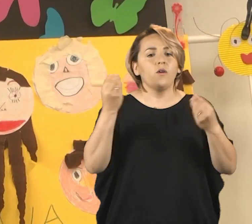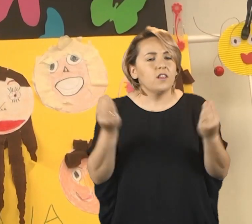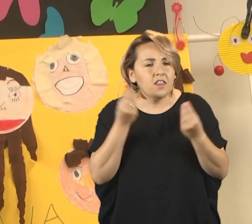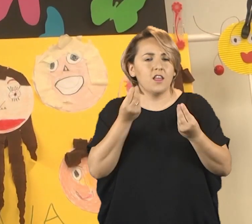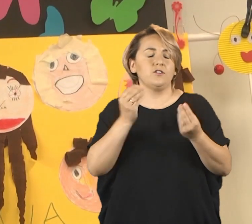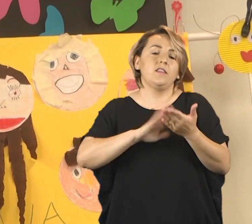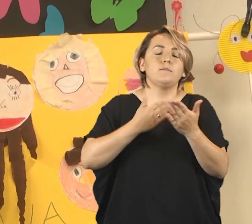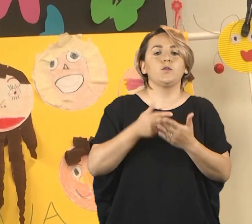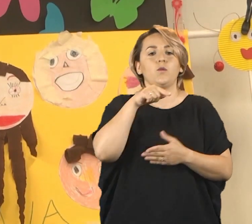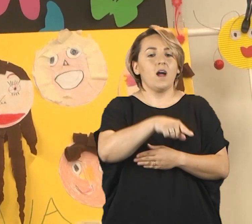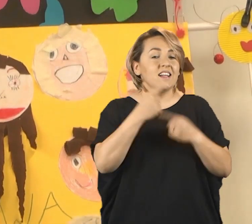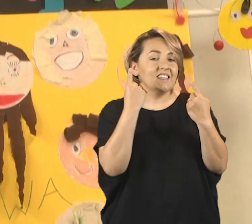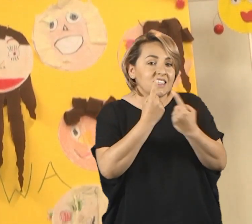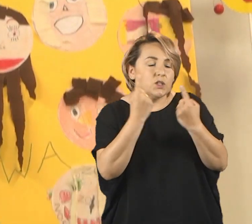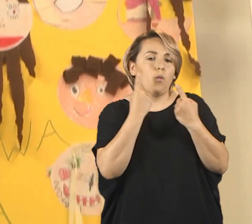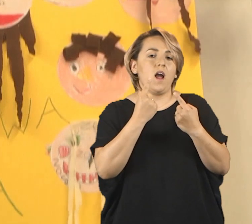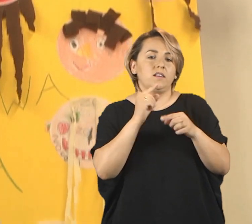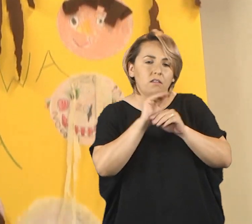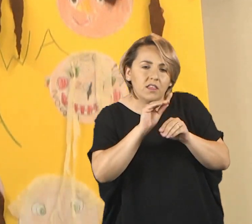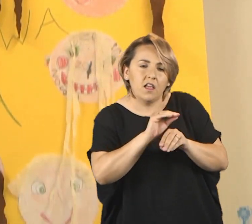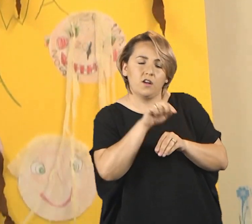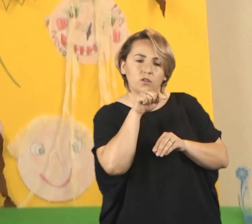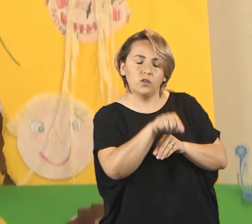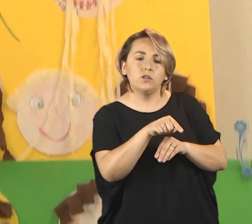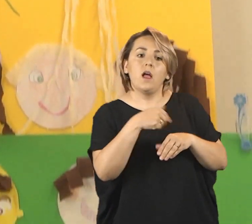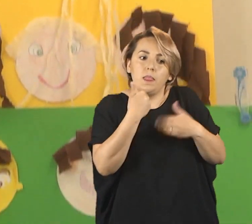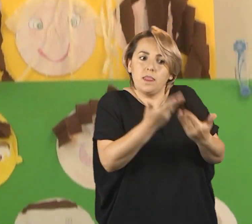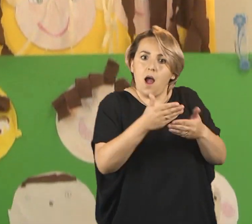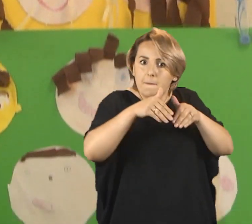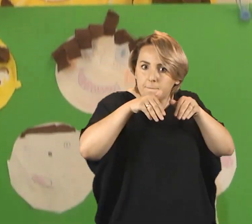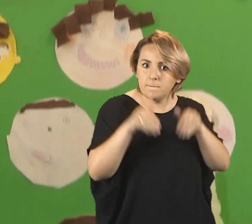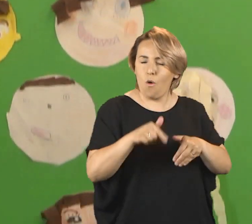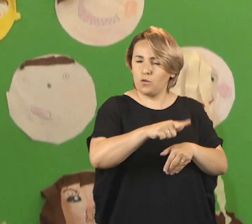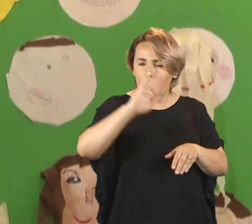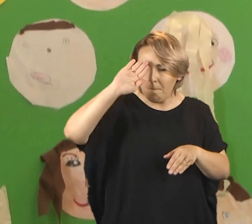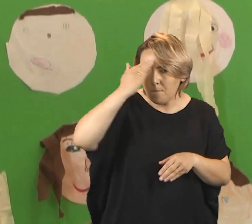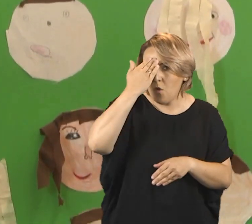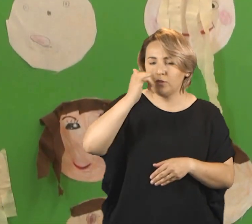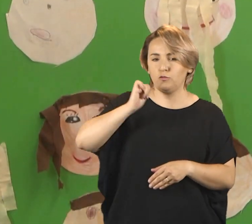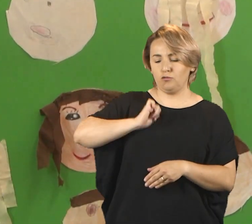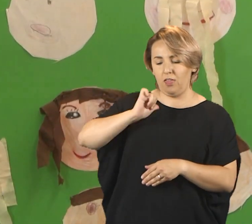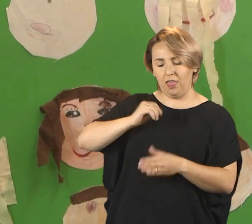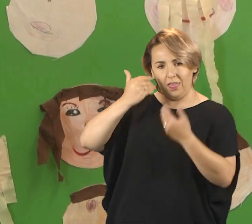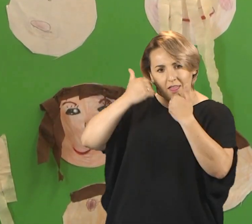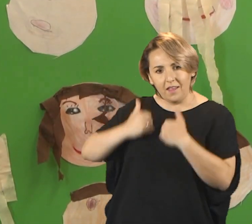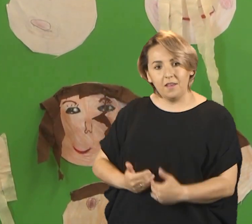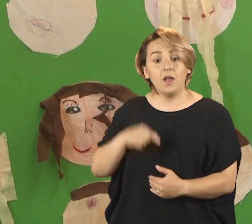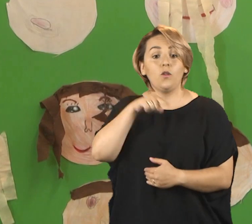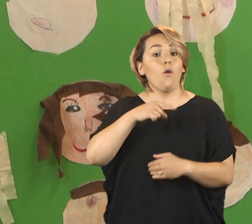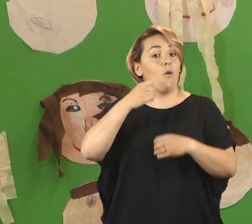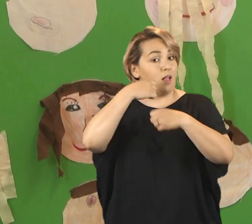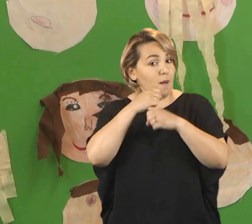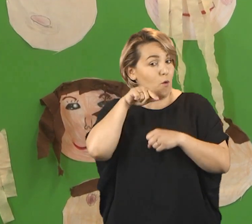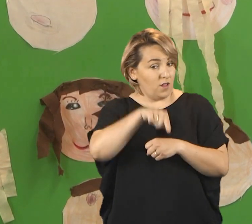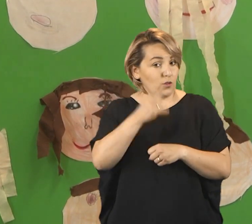wszystkim kreowaniu takich sytuacji dydaktycznych, które umożliwia mu poznanie samego siebie, bo w tym Laboratorium